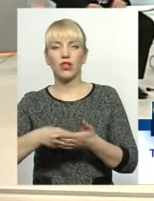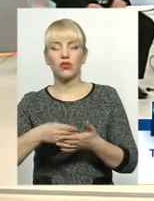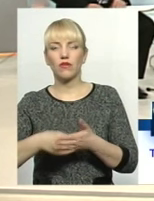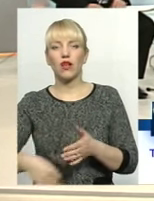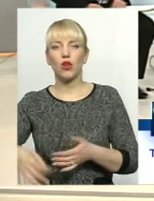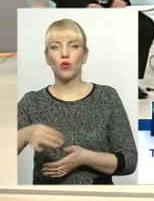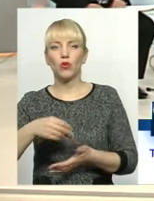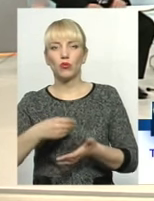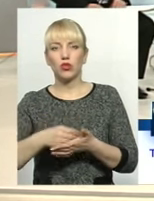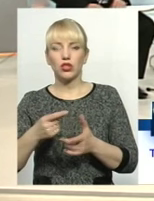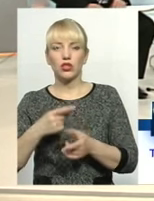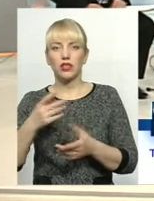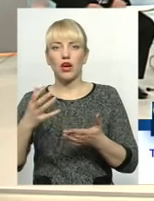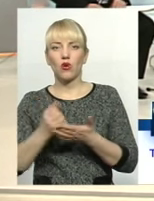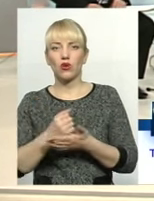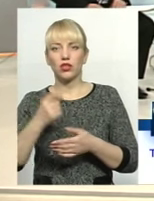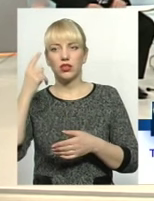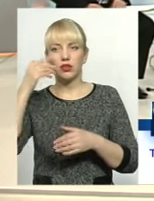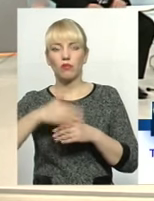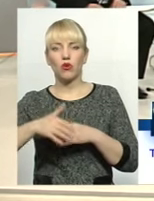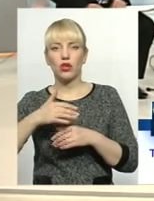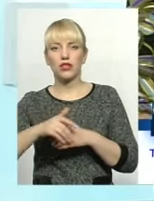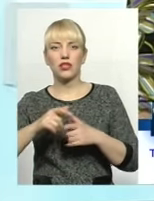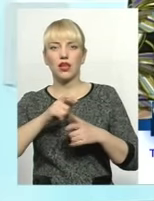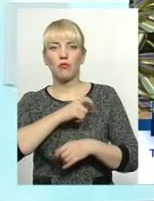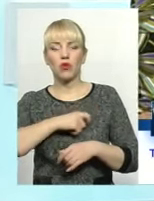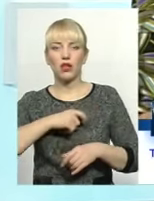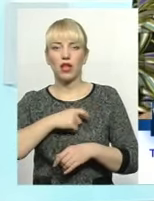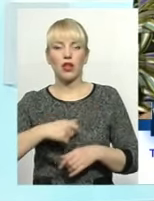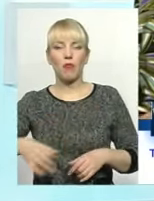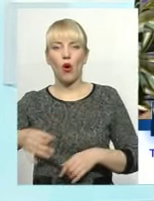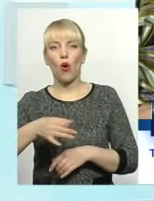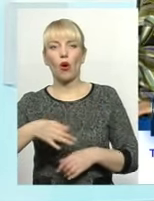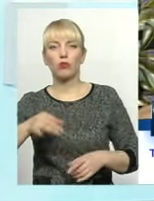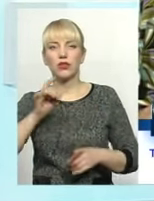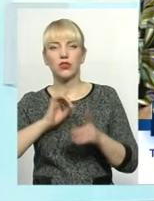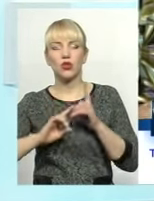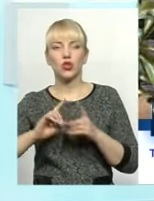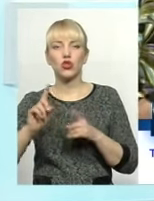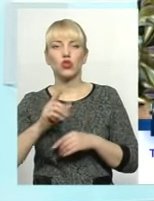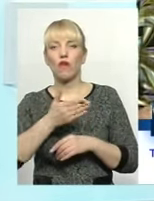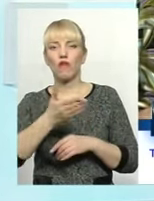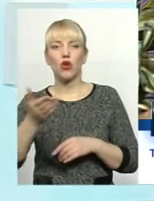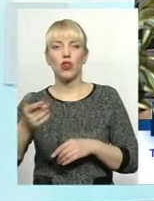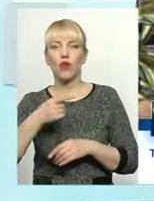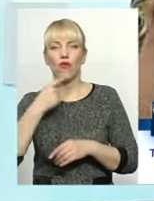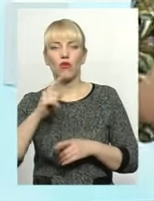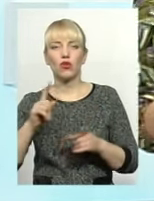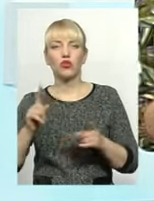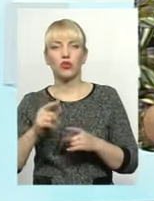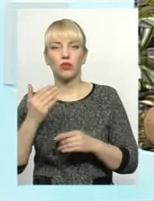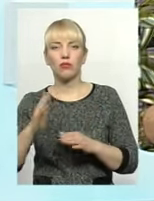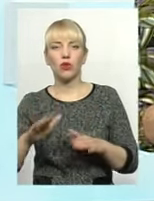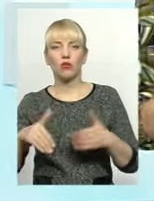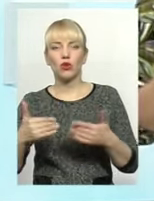чи знаходити порозуміння з депутатами обласної ради, що вони говорять, що вони пропонують? У нас є